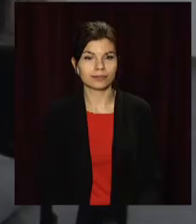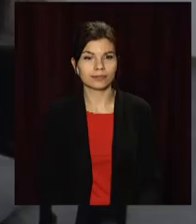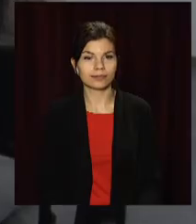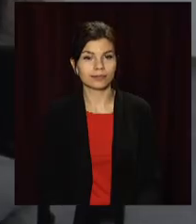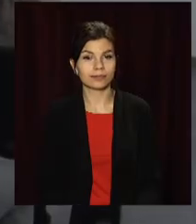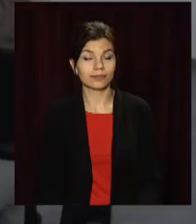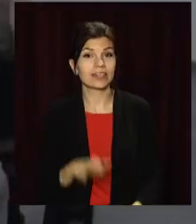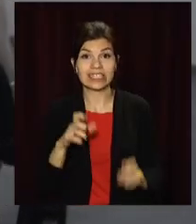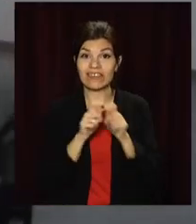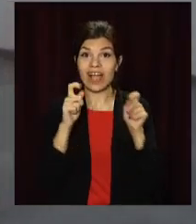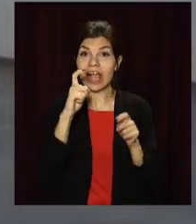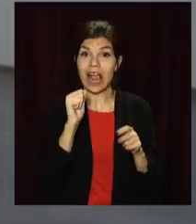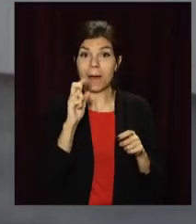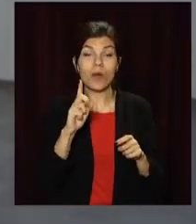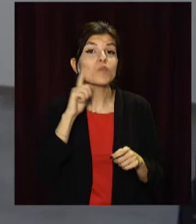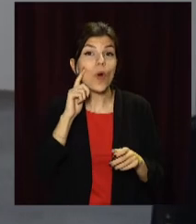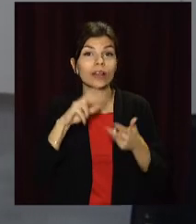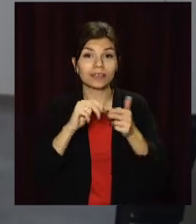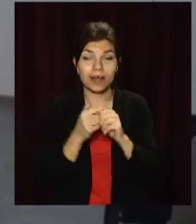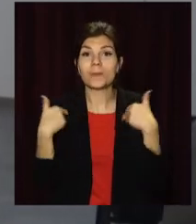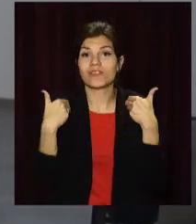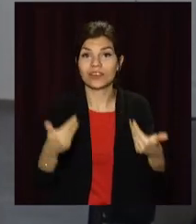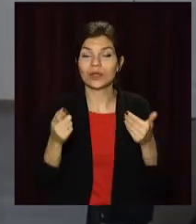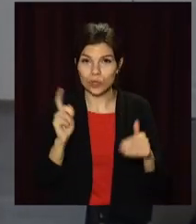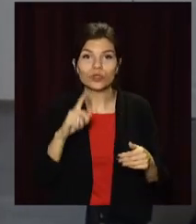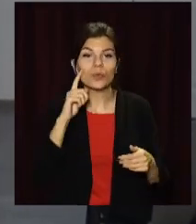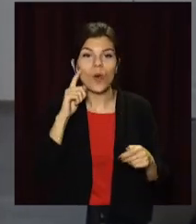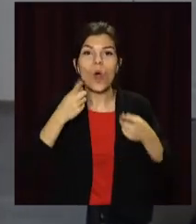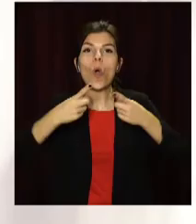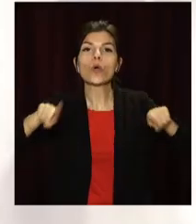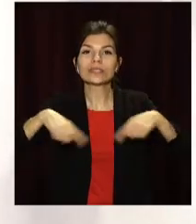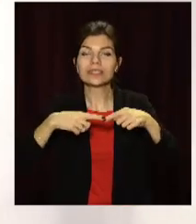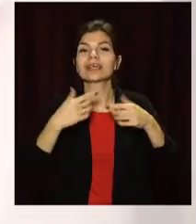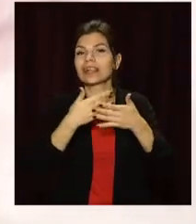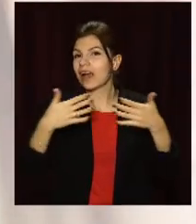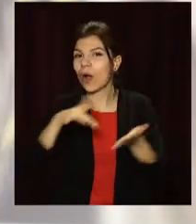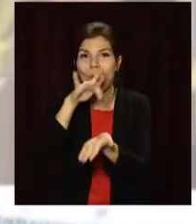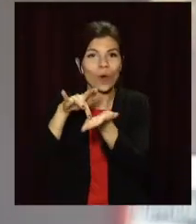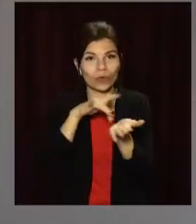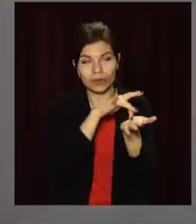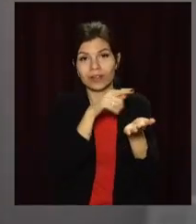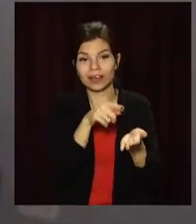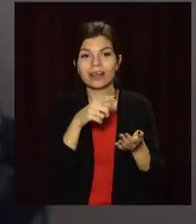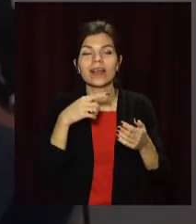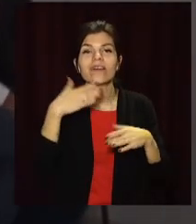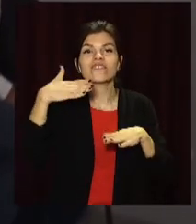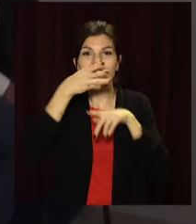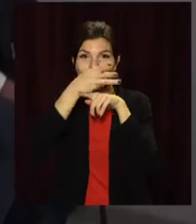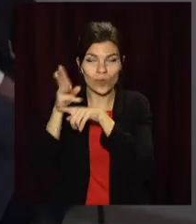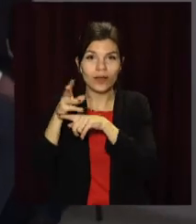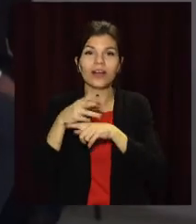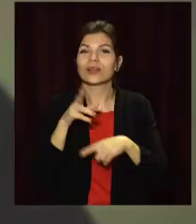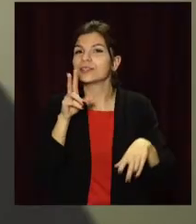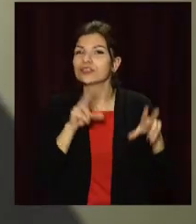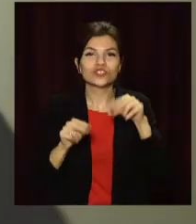З відкриттям хабу молодь Кам'янського привітали також представники молодіжних організацій з різних міст України. Вони створили відеоролик, де побажали